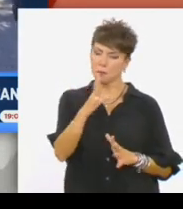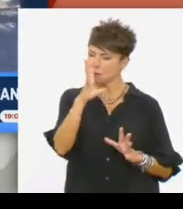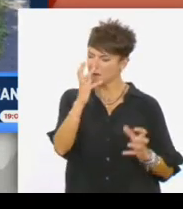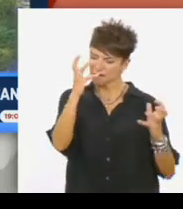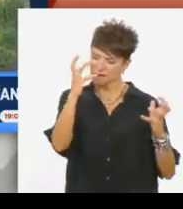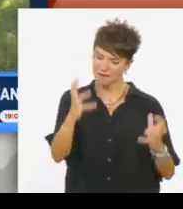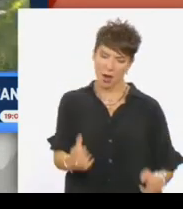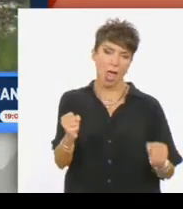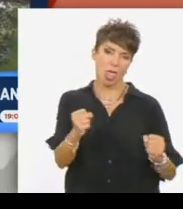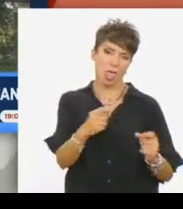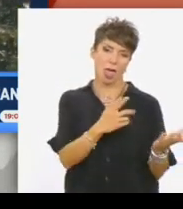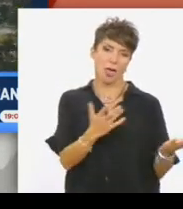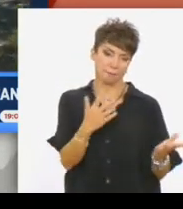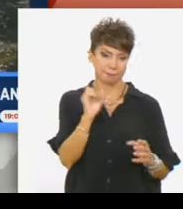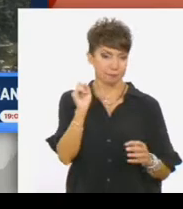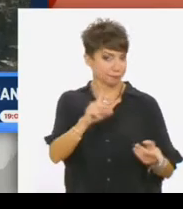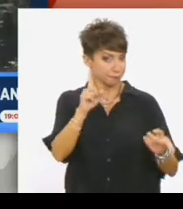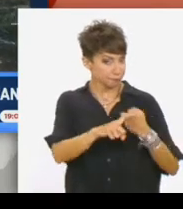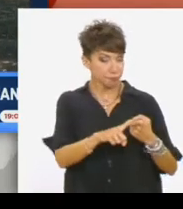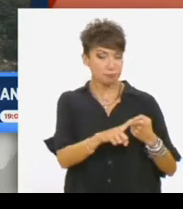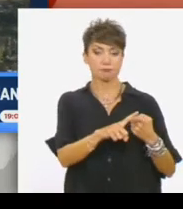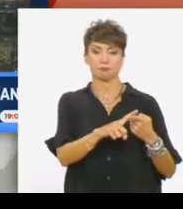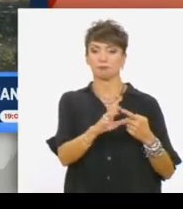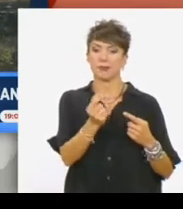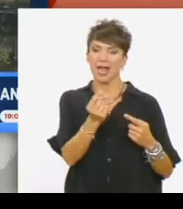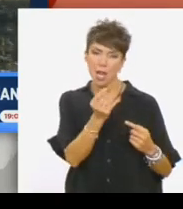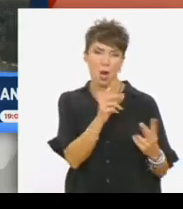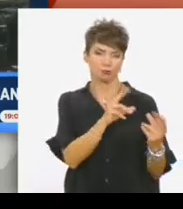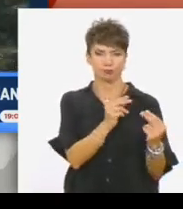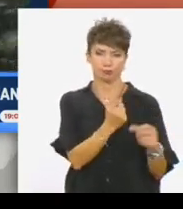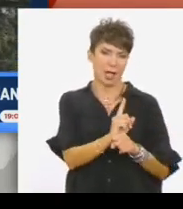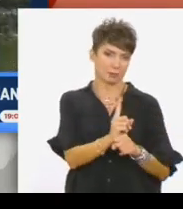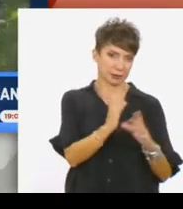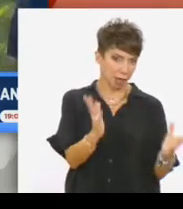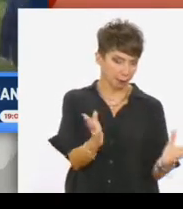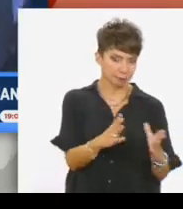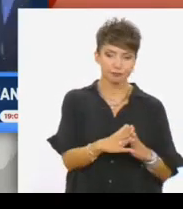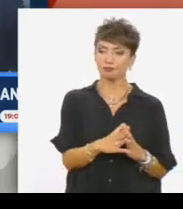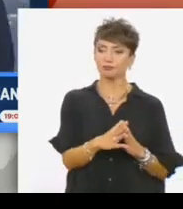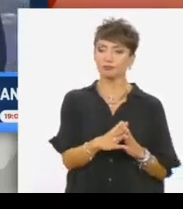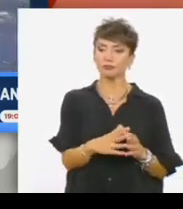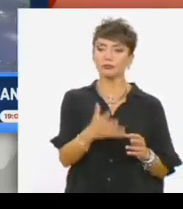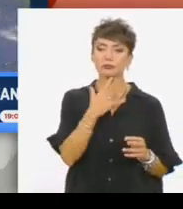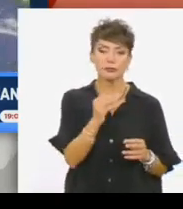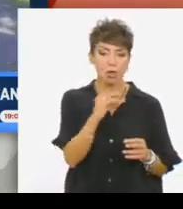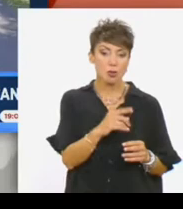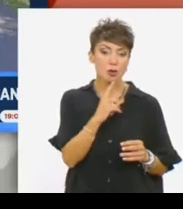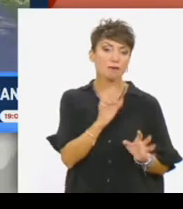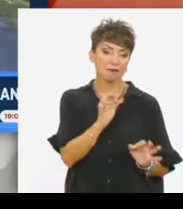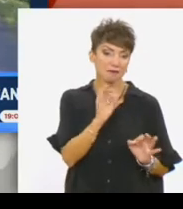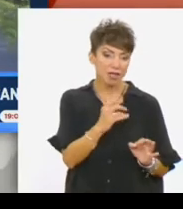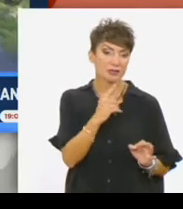επιβεβαρημένη βρεθήκαμε μαζί του, συνομιλήσαμε μαζί του για λίγα λεπτά καθώς ήταν σε